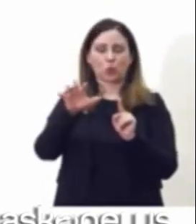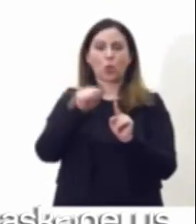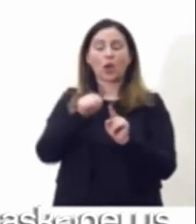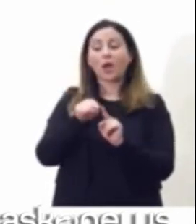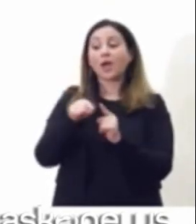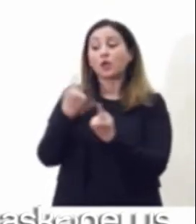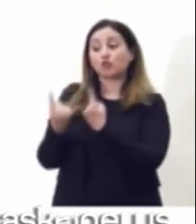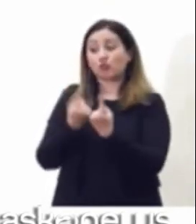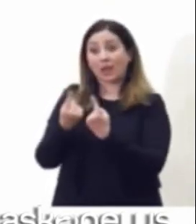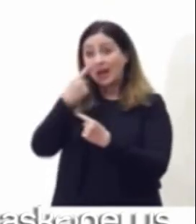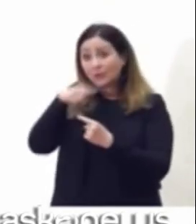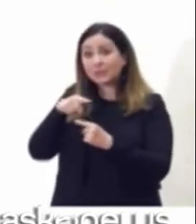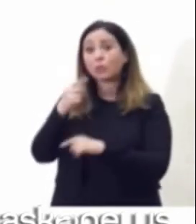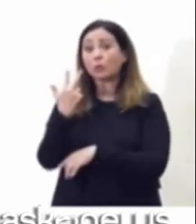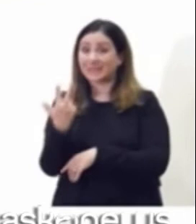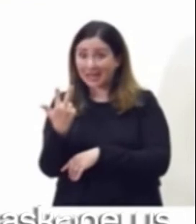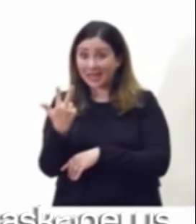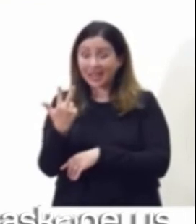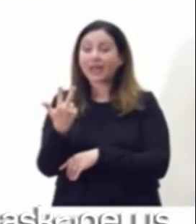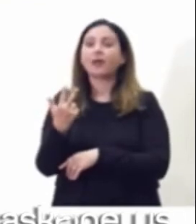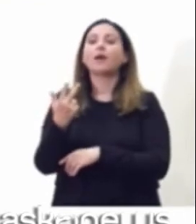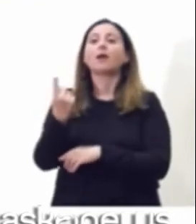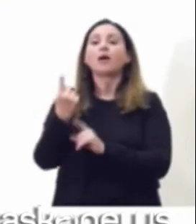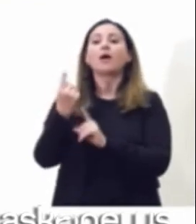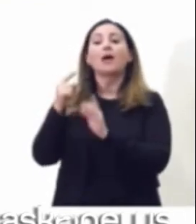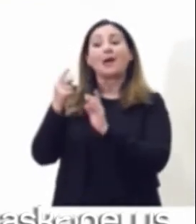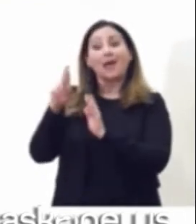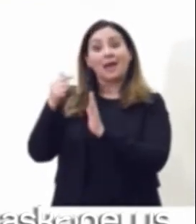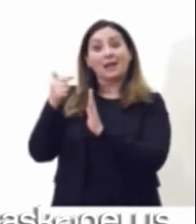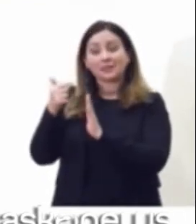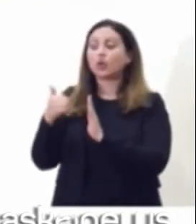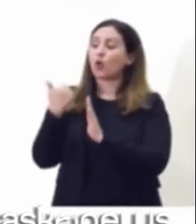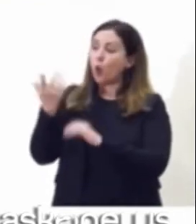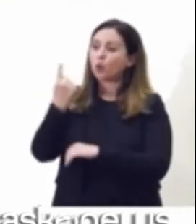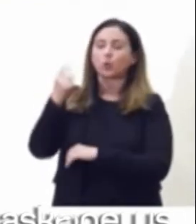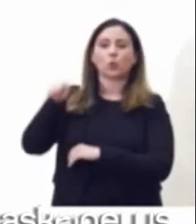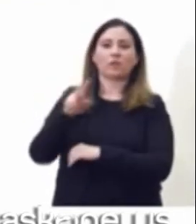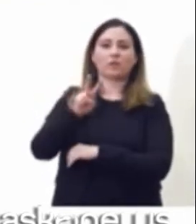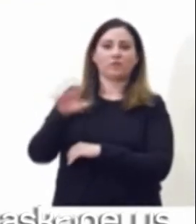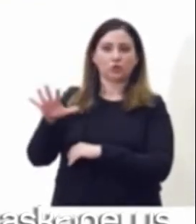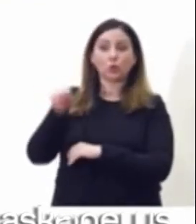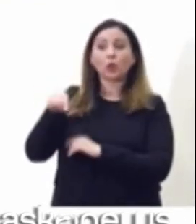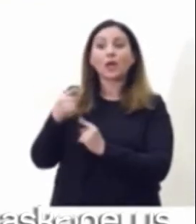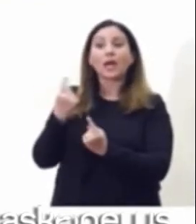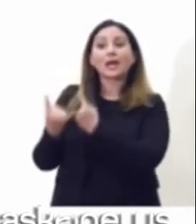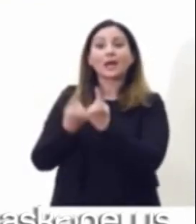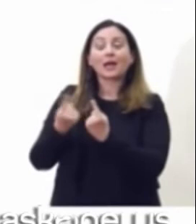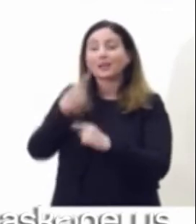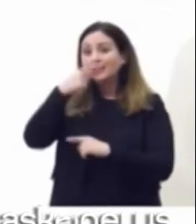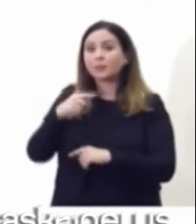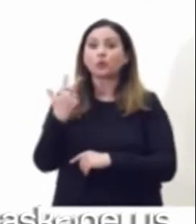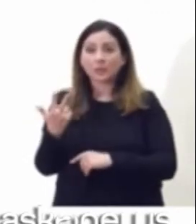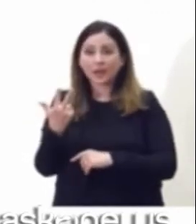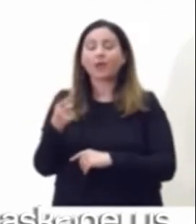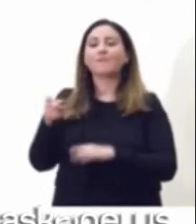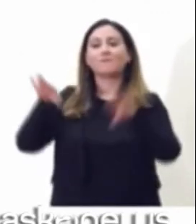è uno scenario dove l'RT è superiore all'1,25. In questo caso vedete attualmente nello scenario di tipo 3 sono presenti la Val